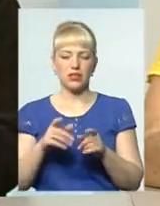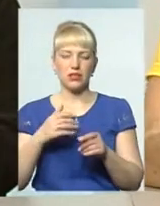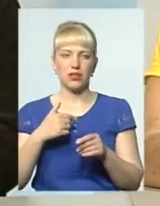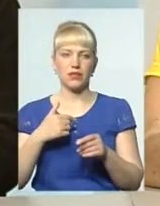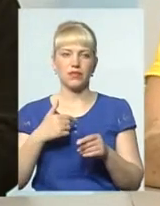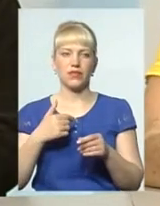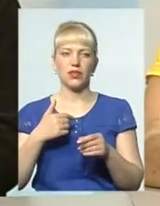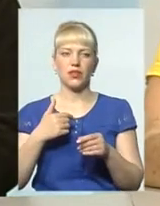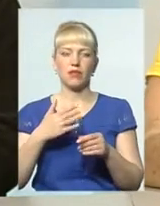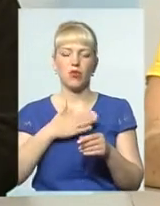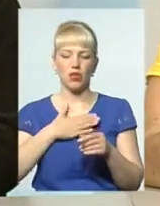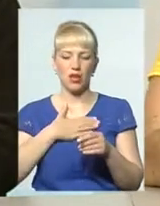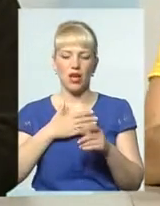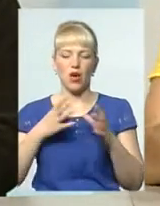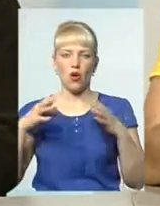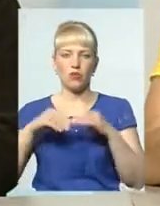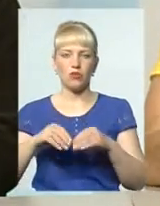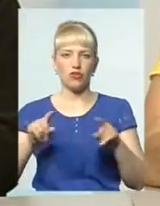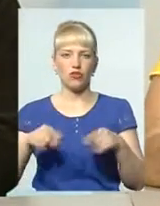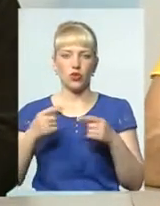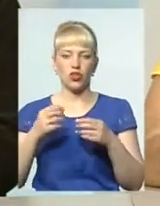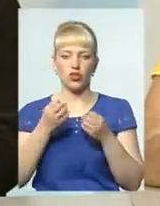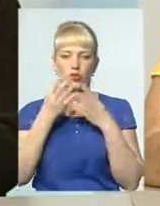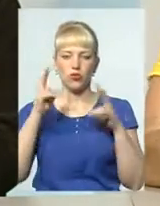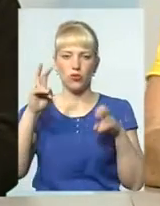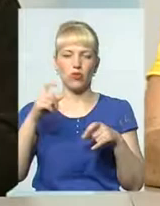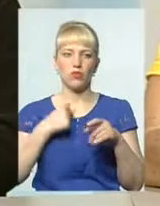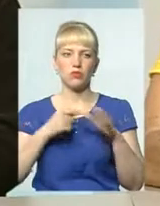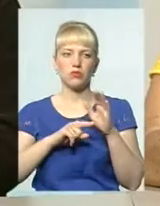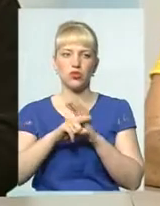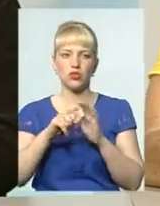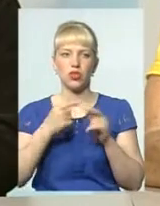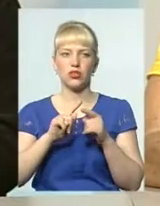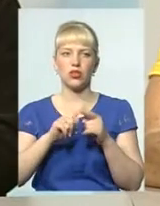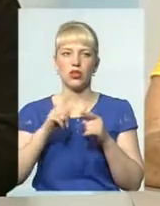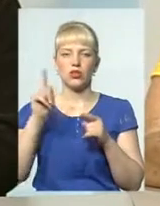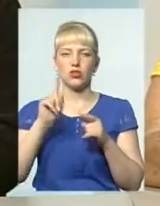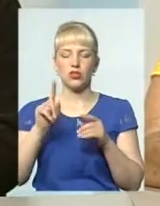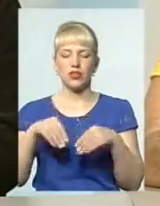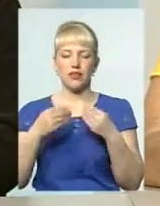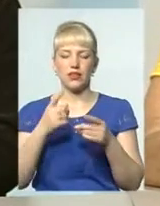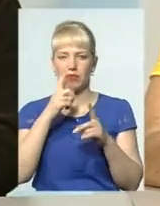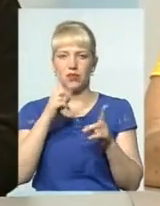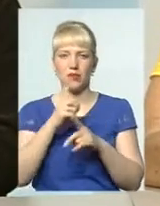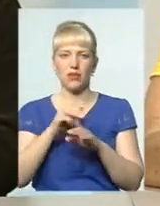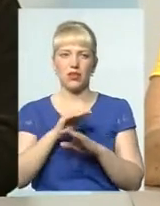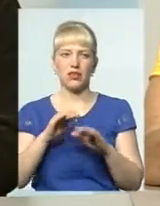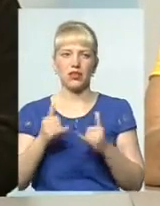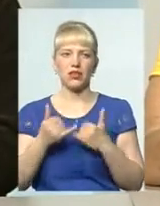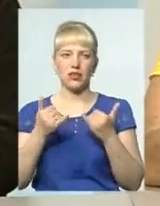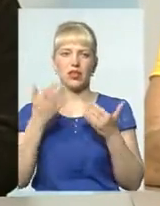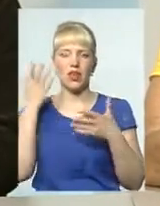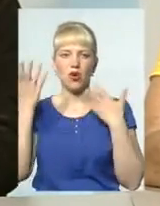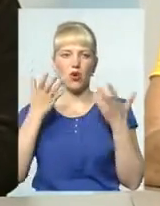твори добро. І ми намагалися спочатку якось їздити в інтернат, щось давати мінімальне дітям для розваг,